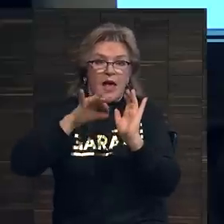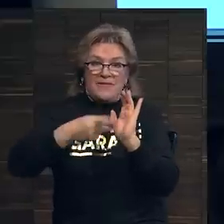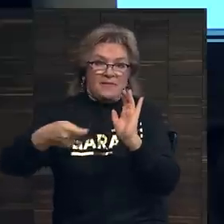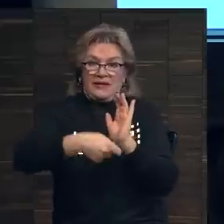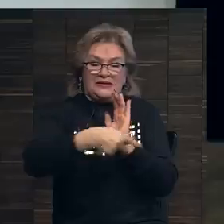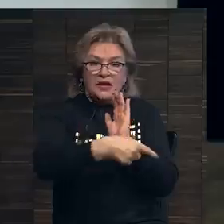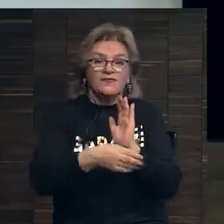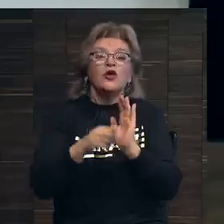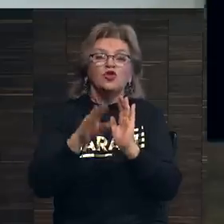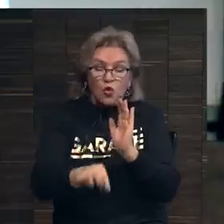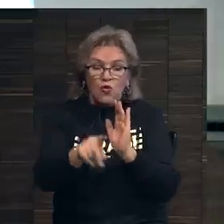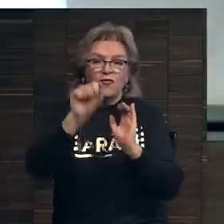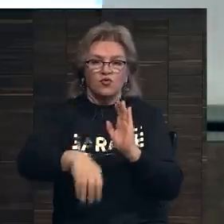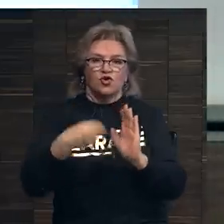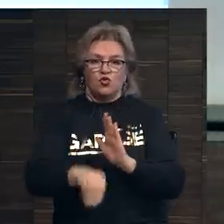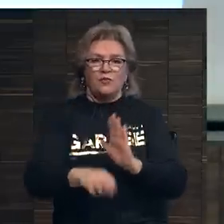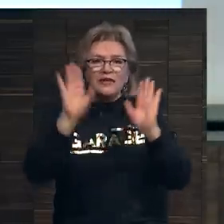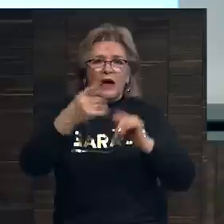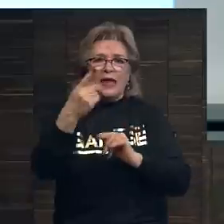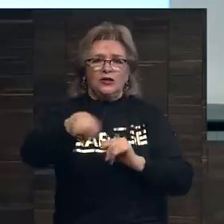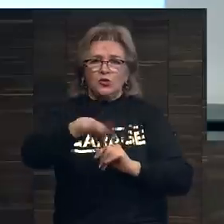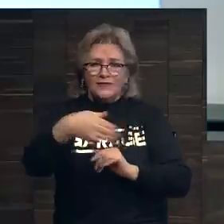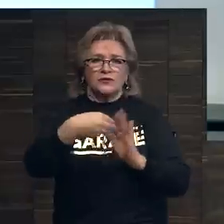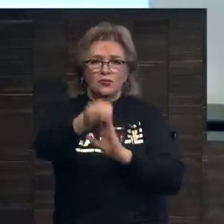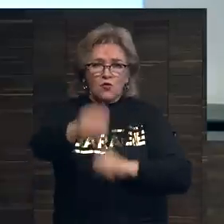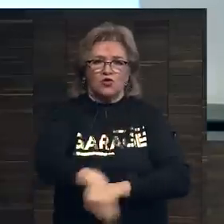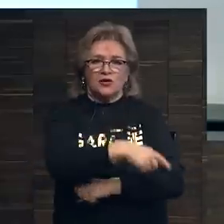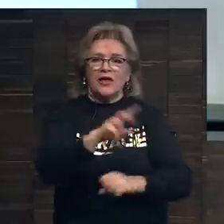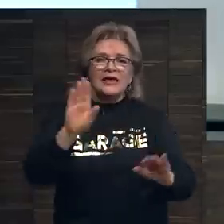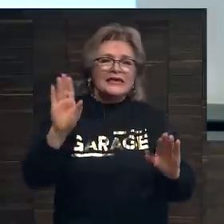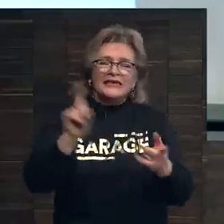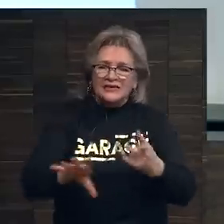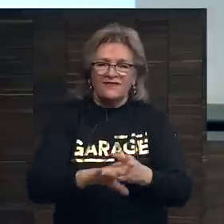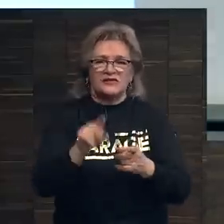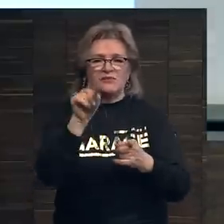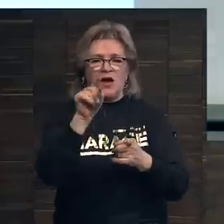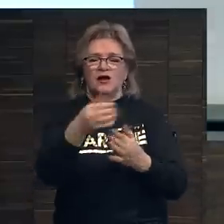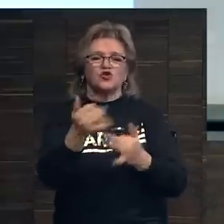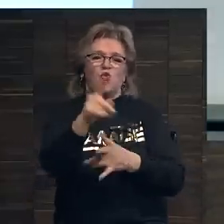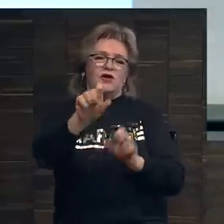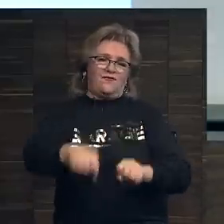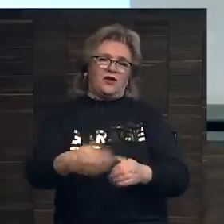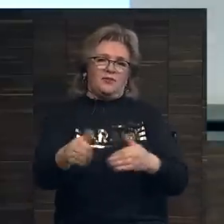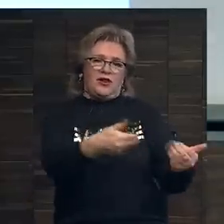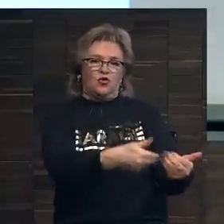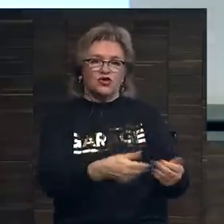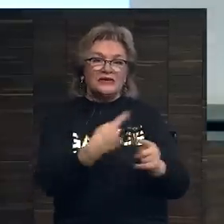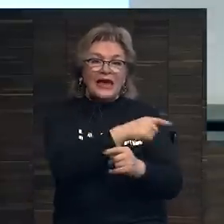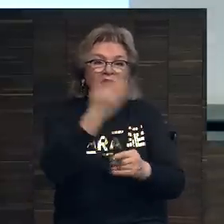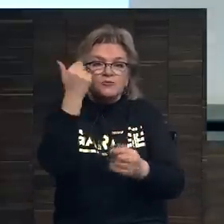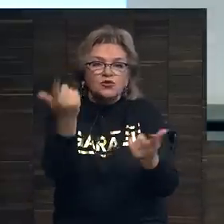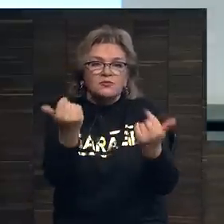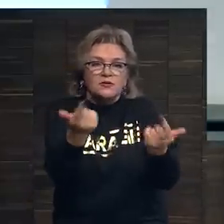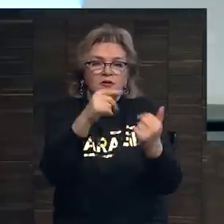заявки, то вы можете купить работу хоть за один доллар, независимо сколько вы предложите. И это способ